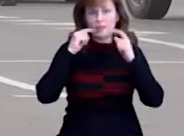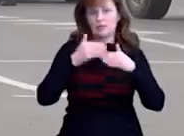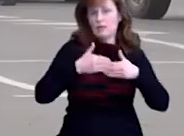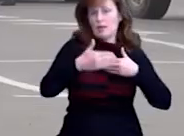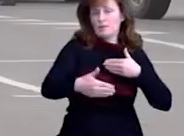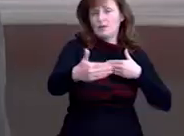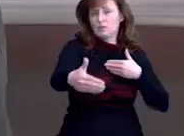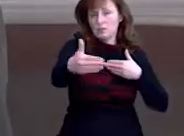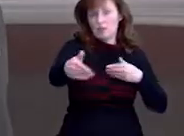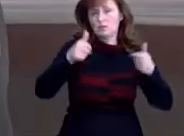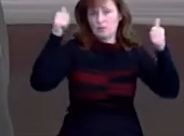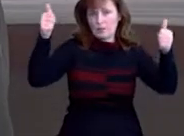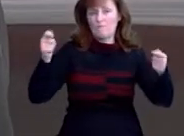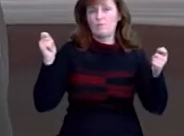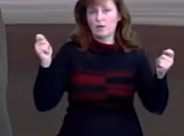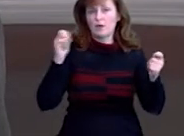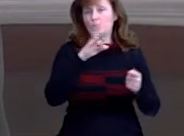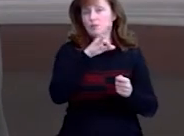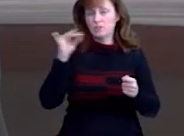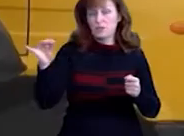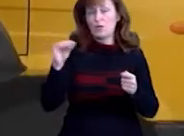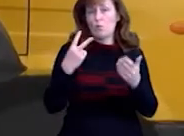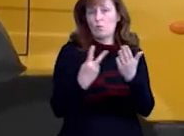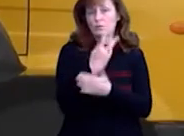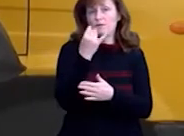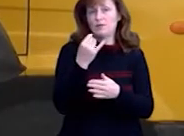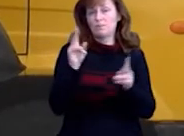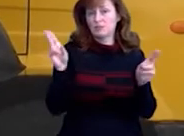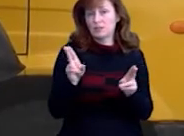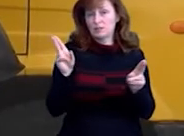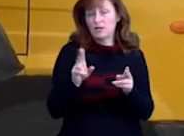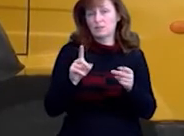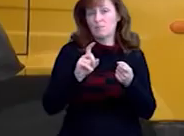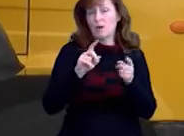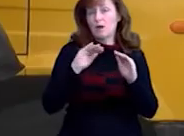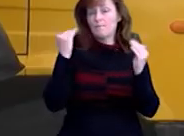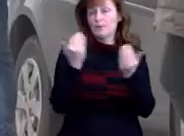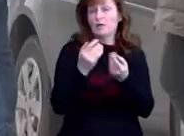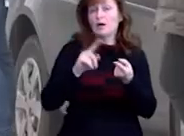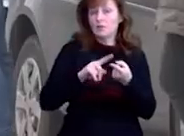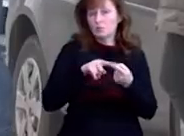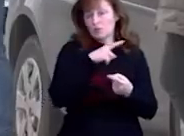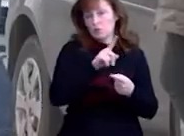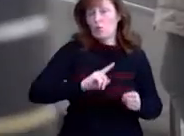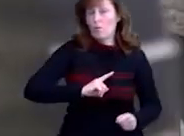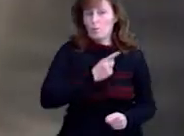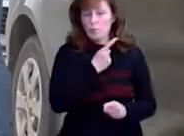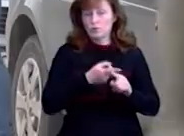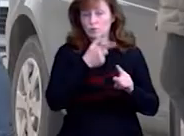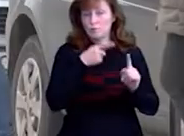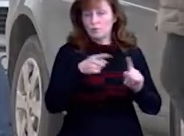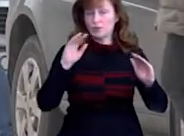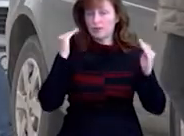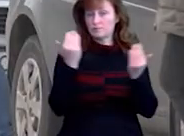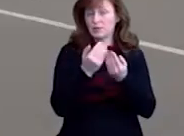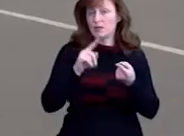тримали плакати з девізом акції «Ні подвійним стандартам карантину». Зі слів Марини Паянок, її обурює, що під час карантину великі